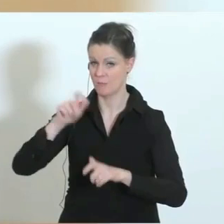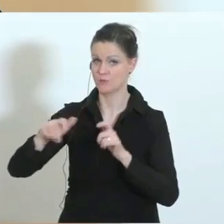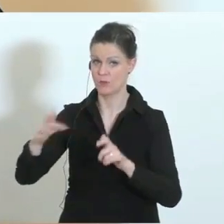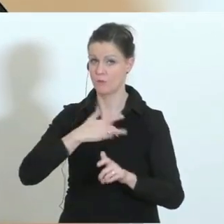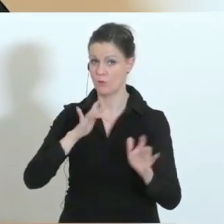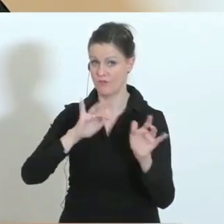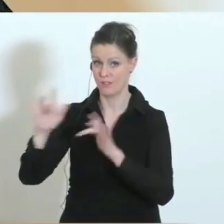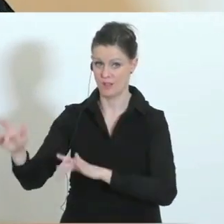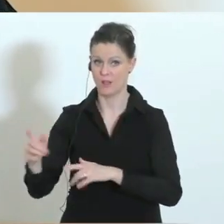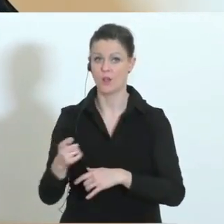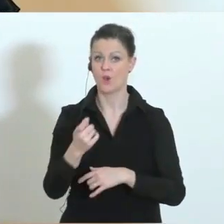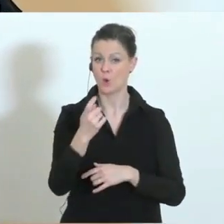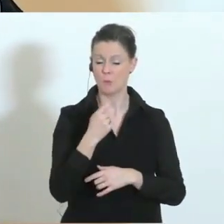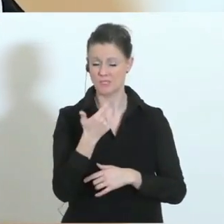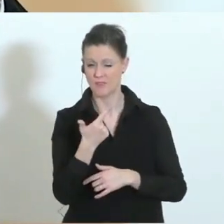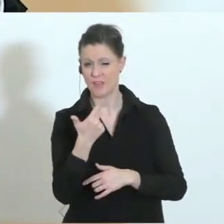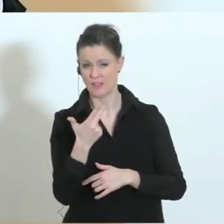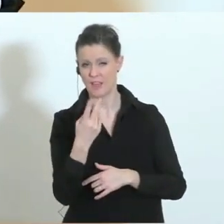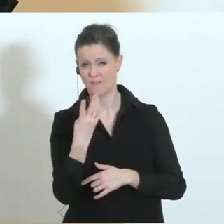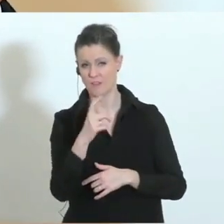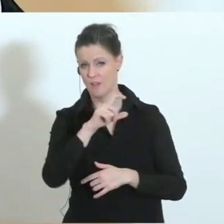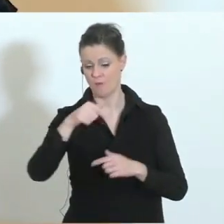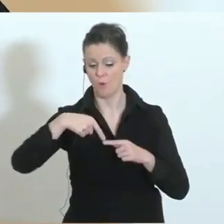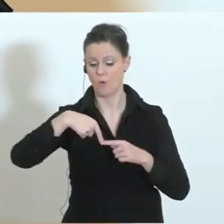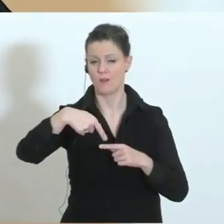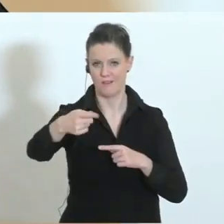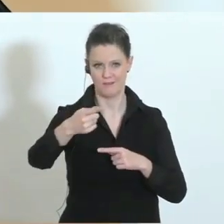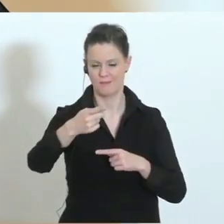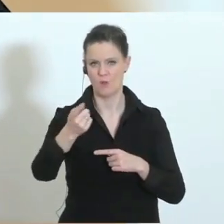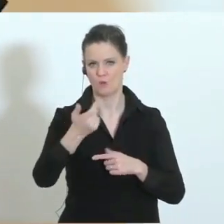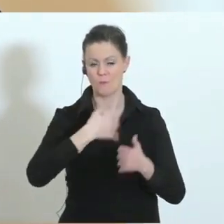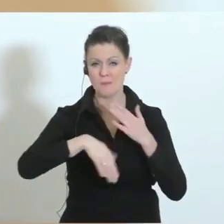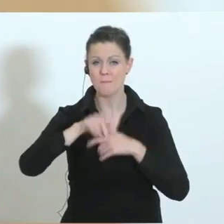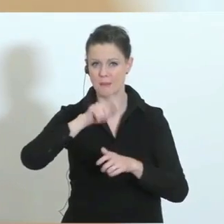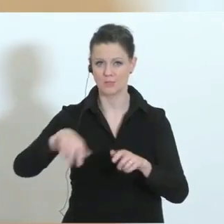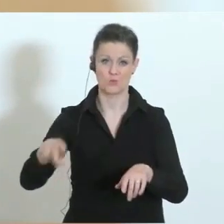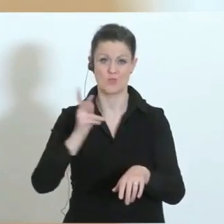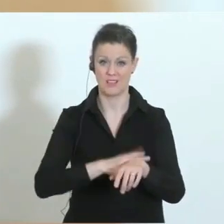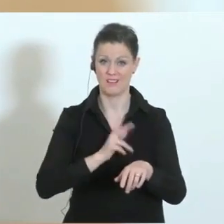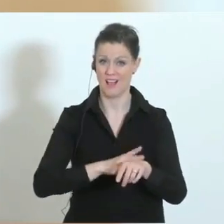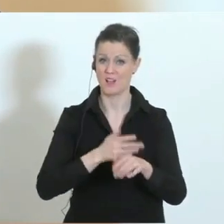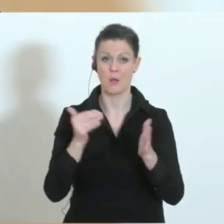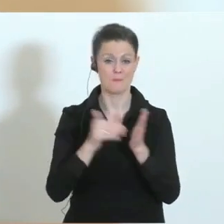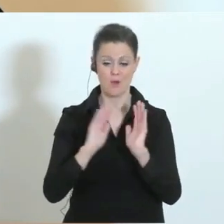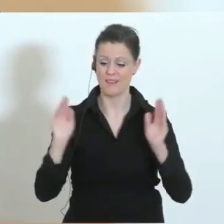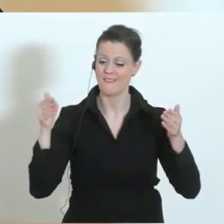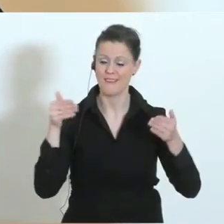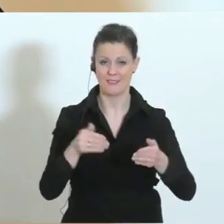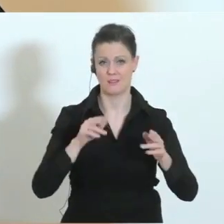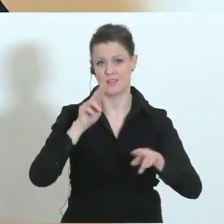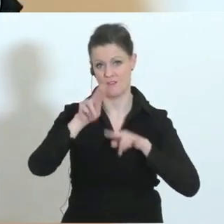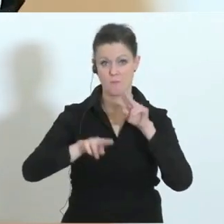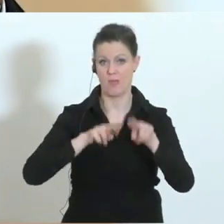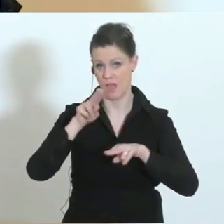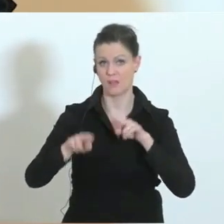eine Situation kommen, in zwei, drei, vier Wochen, wo es deutlich mehr Erkrankungsfälle auch mit intensiver Behandlungsnotwendigkeit geben